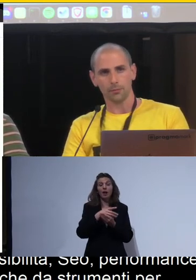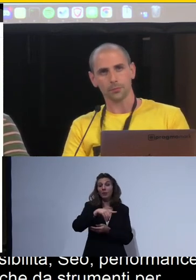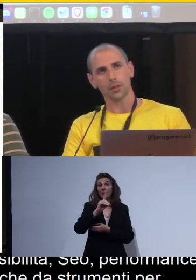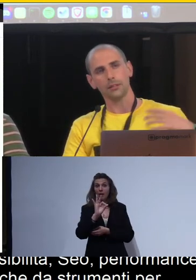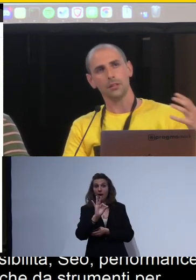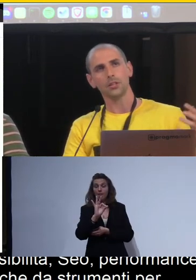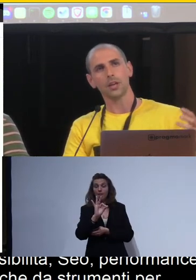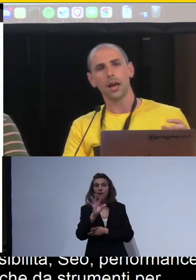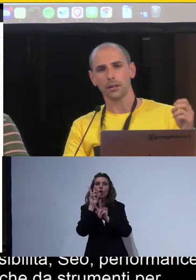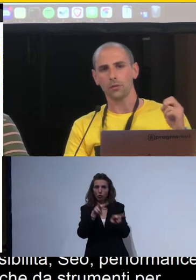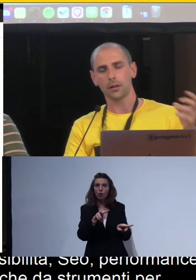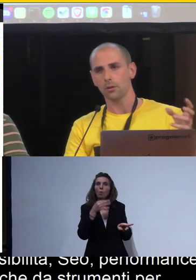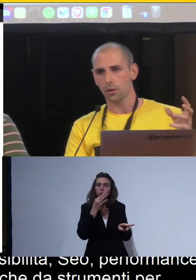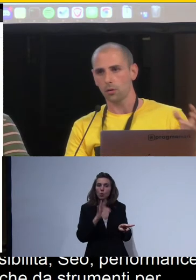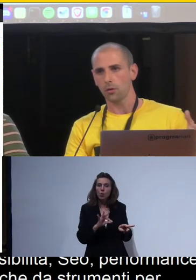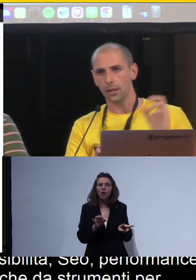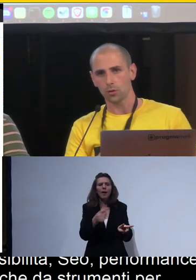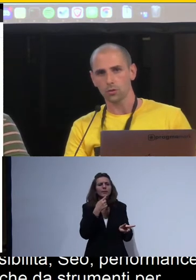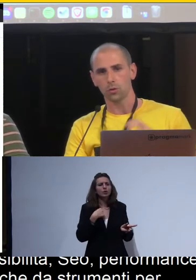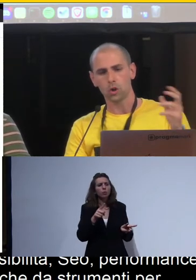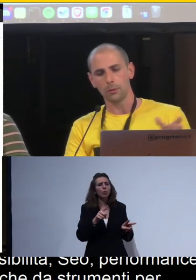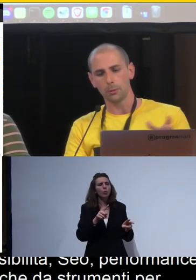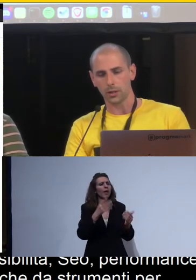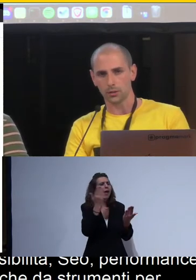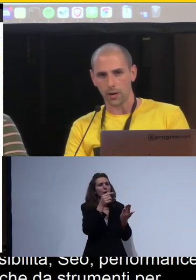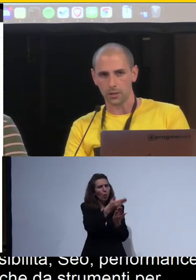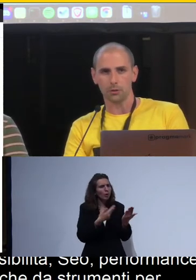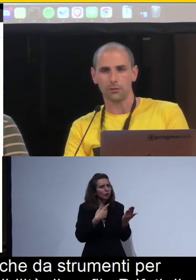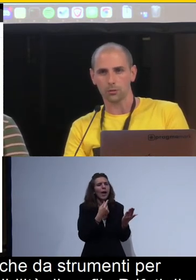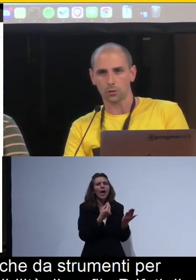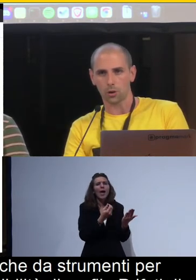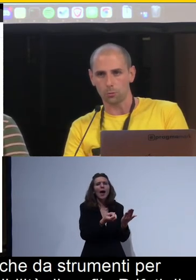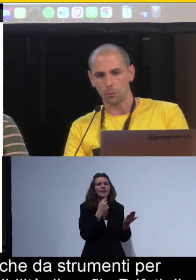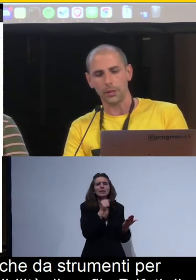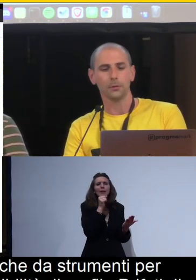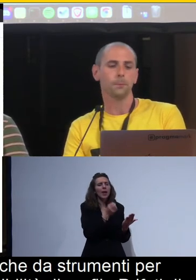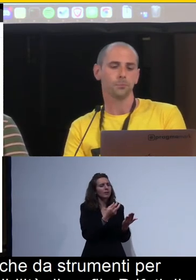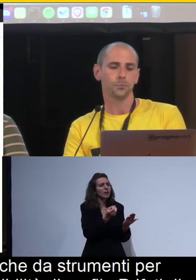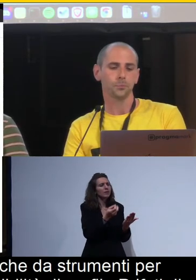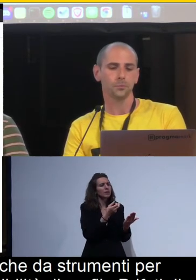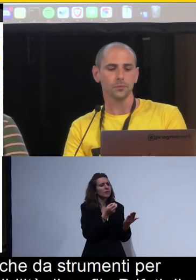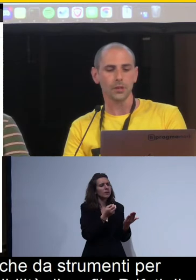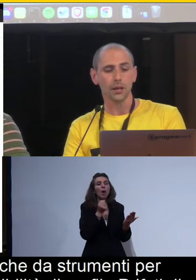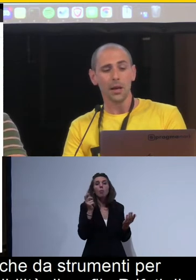dice anche dove stanno gli errori che errori sono, come potresti correggerli, quindi fa un controllo molto completo.